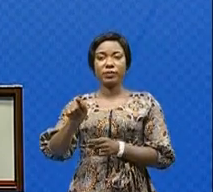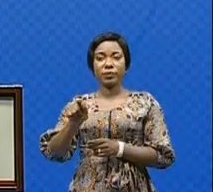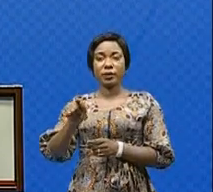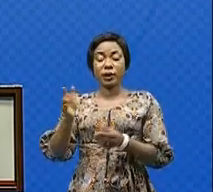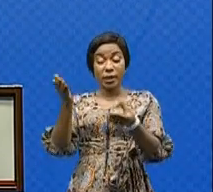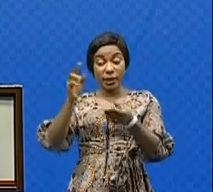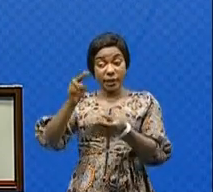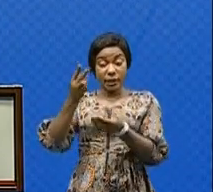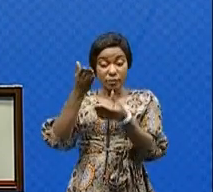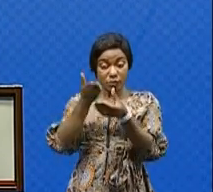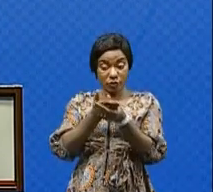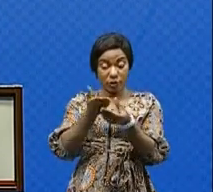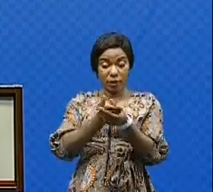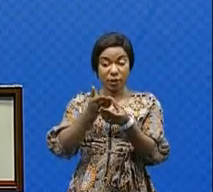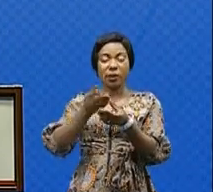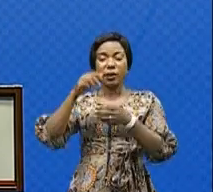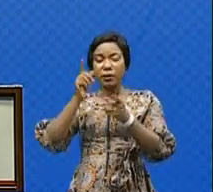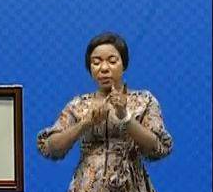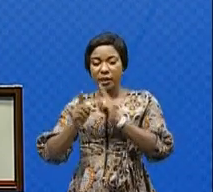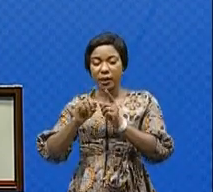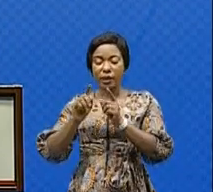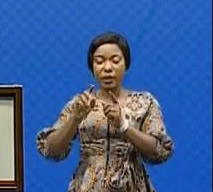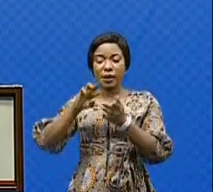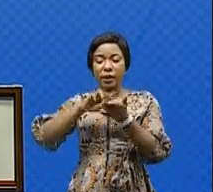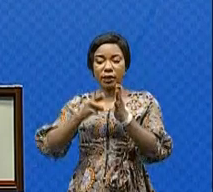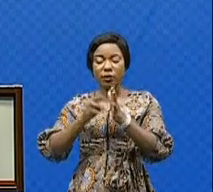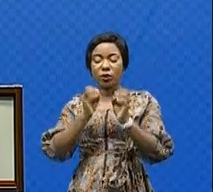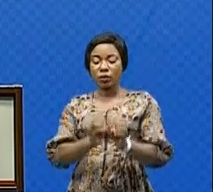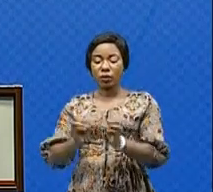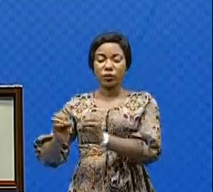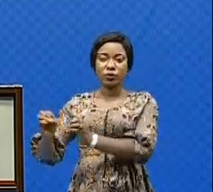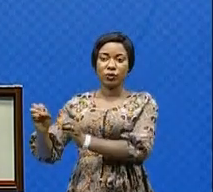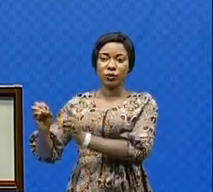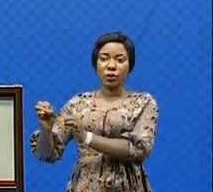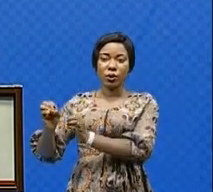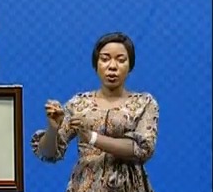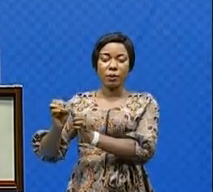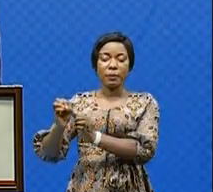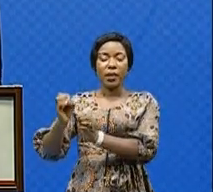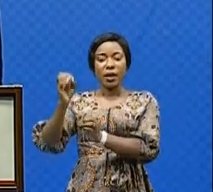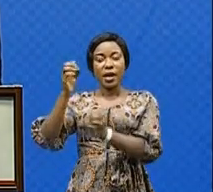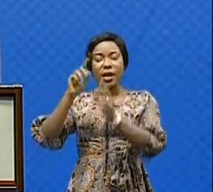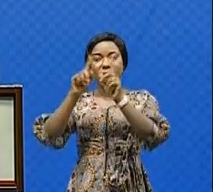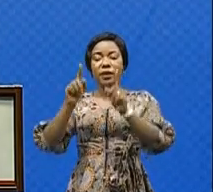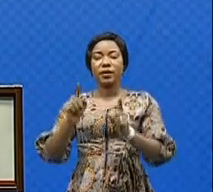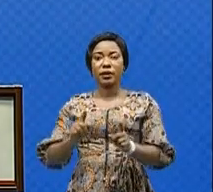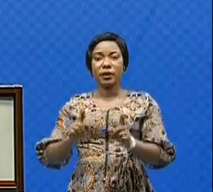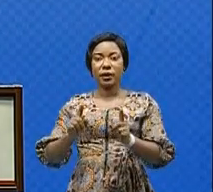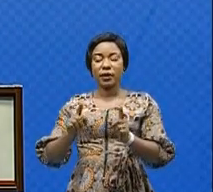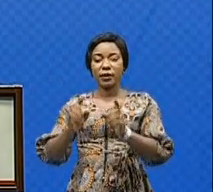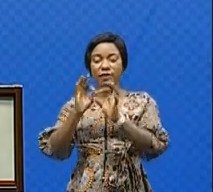dossier abordé dans ce chapitre relatif à l'organisation de la DRC Africa Business Forum.